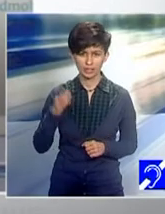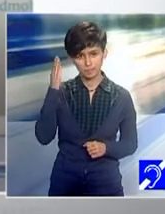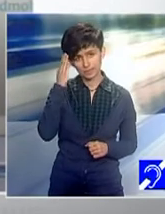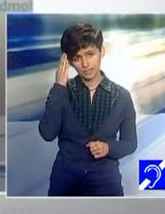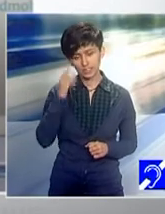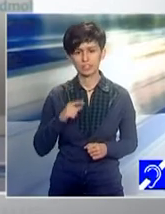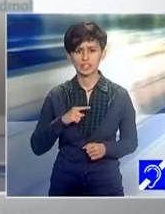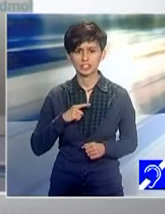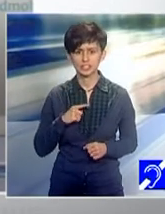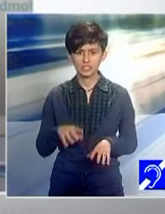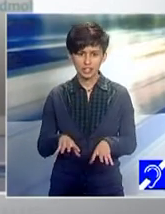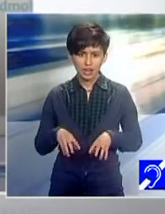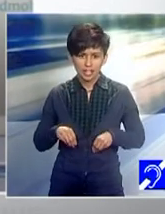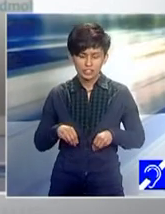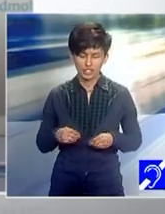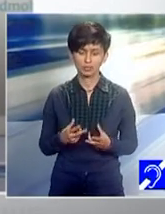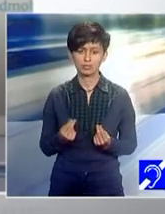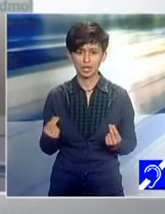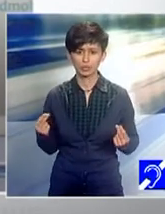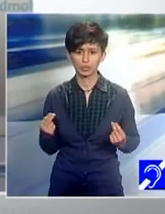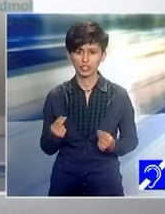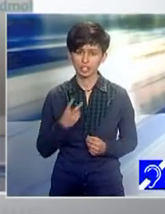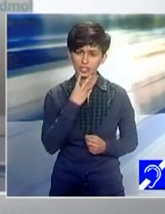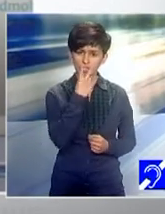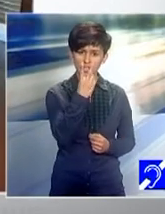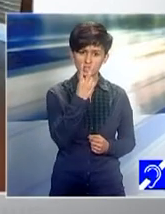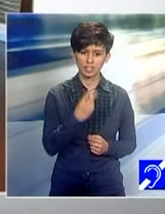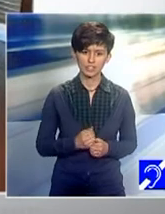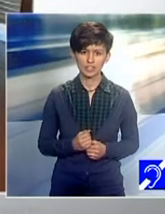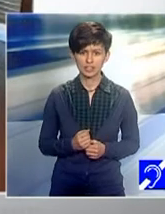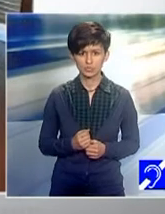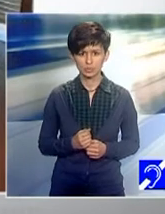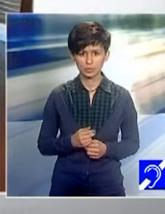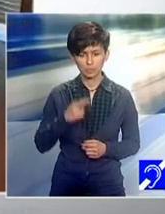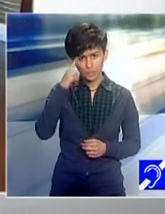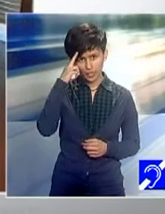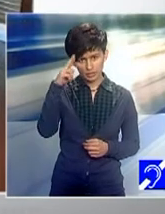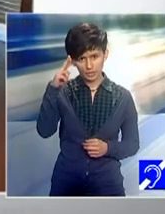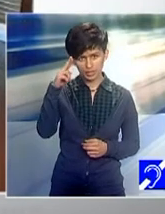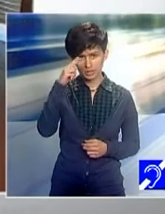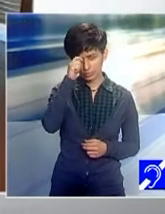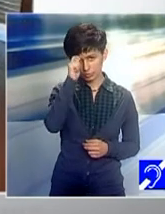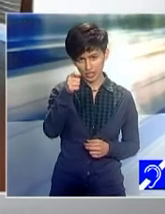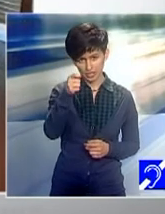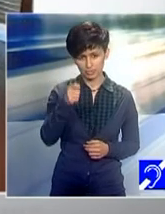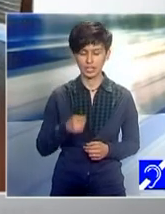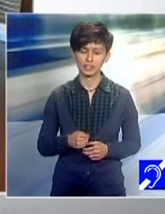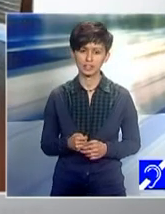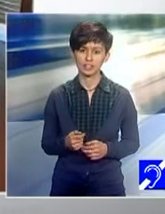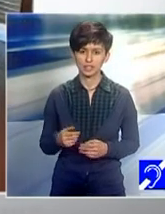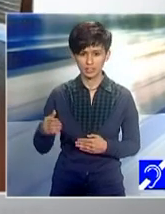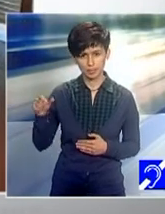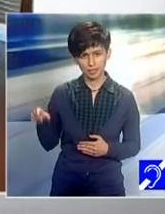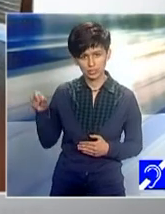și să privești cu mai multă înțelegere și cu mai mult respect pe cel de lângă tine, chiar dacă aparține unei alte enii, unei alte